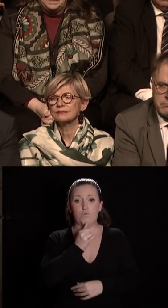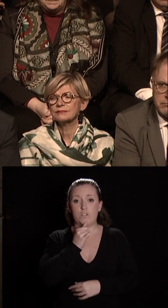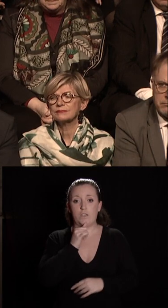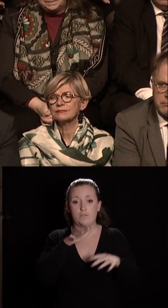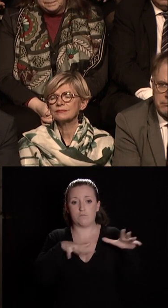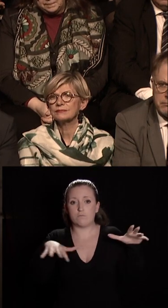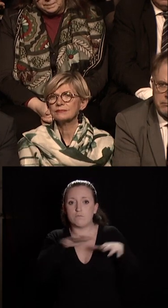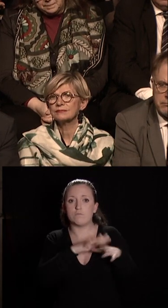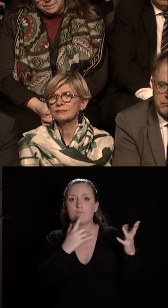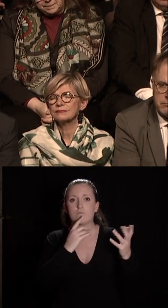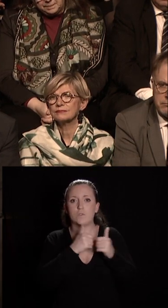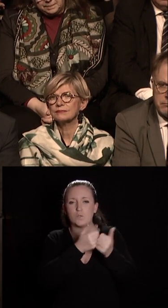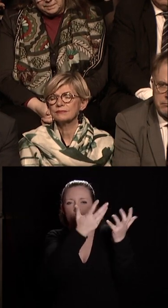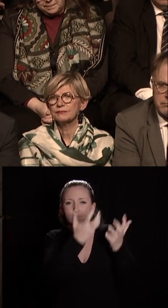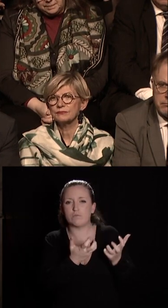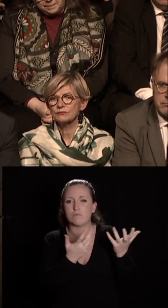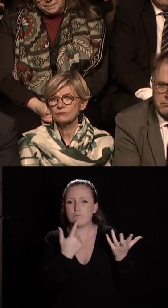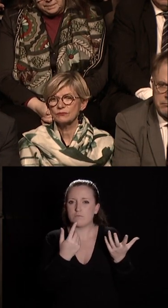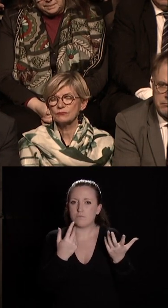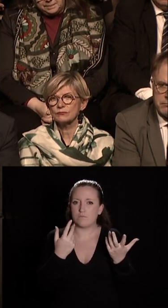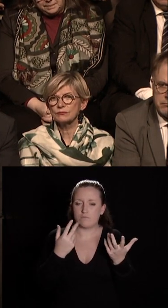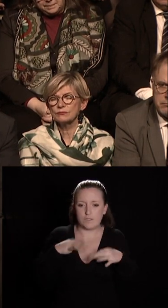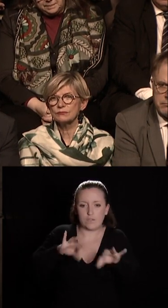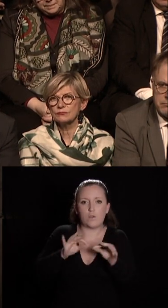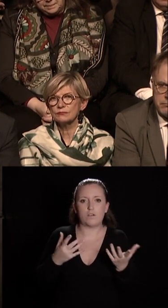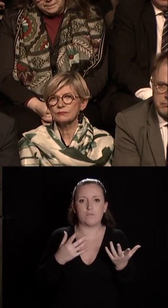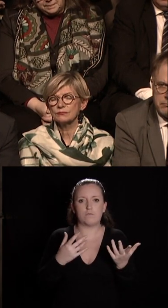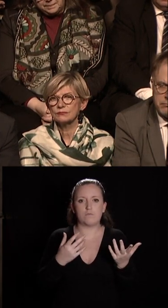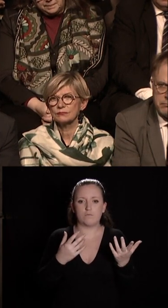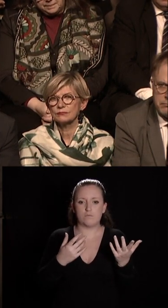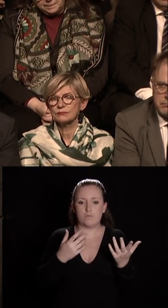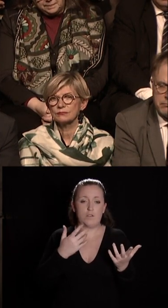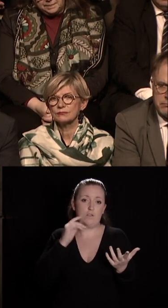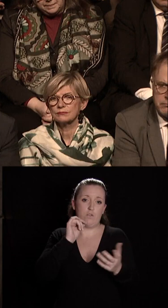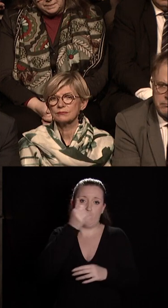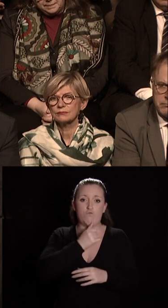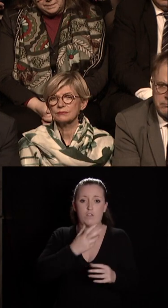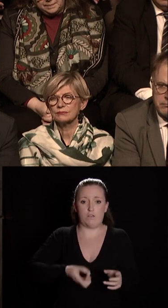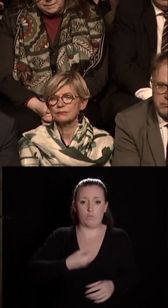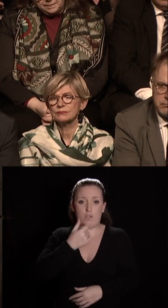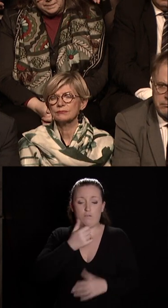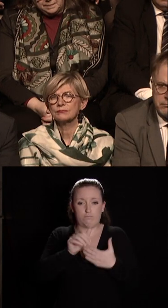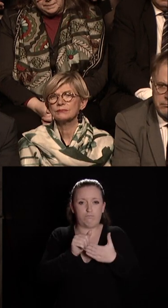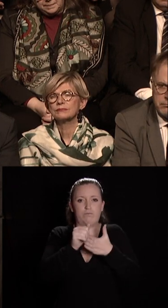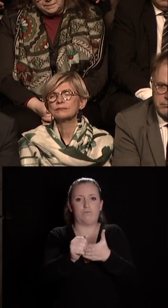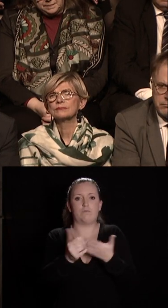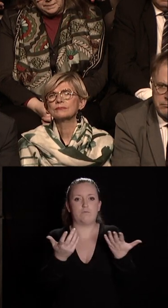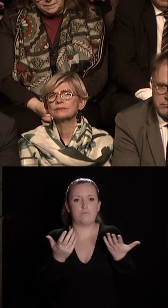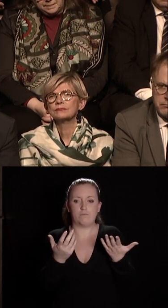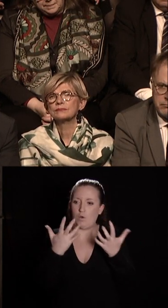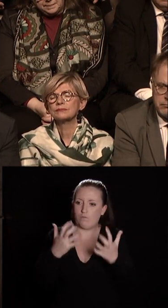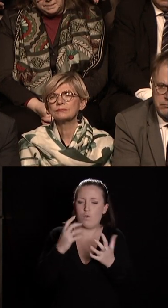participent à l'attractivité de notre territoire le musée des Beaux-Arts sera le vaisseau amiral d'une politique culturelle très ambitieuse